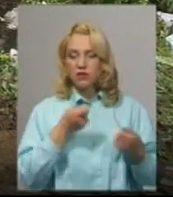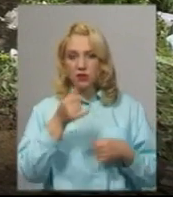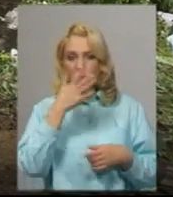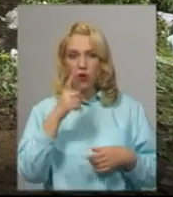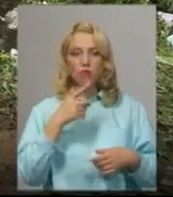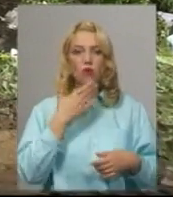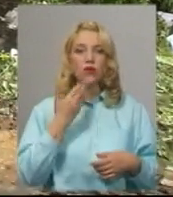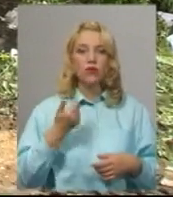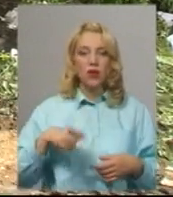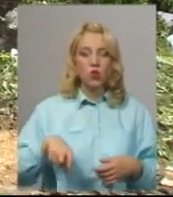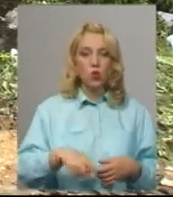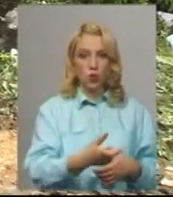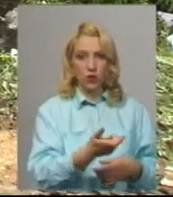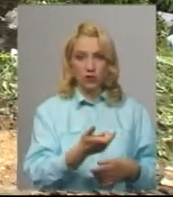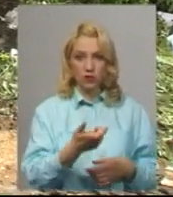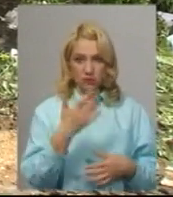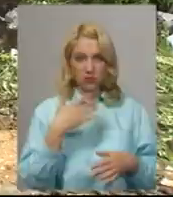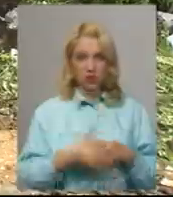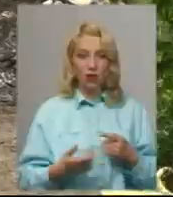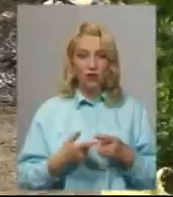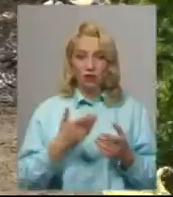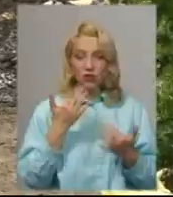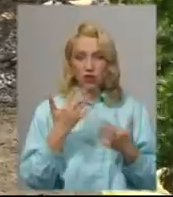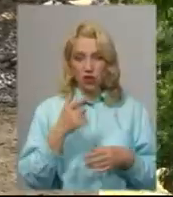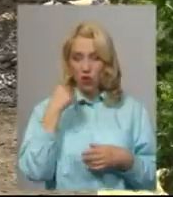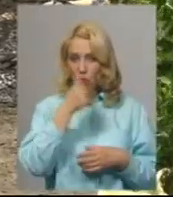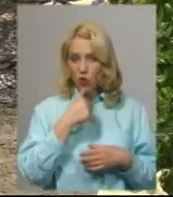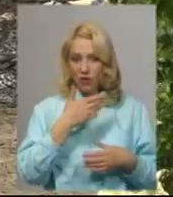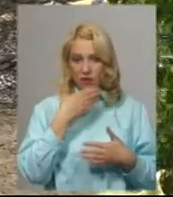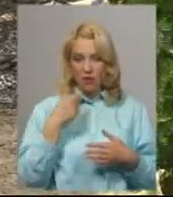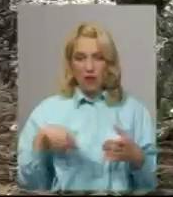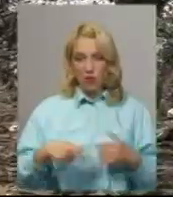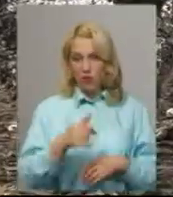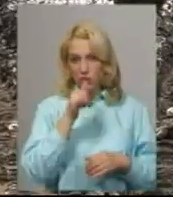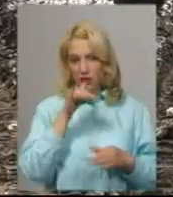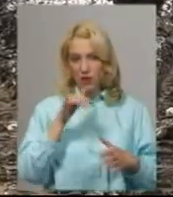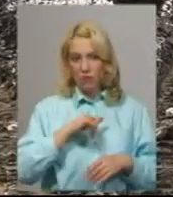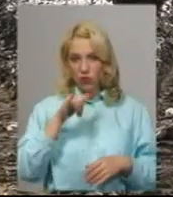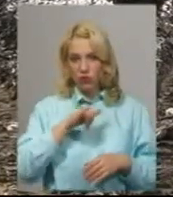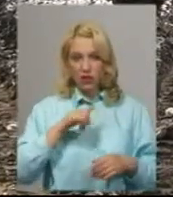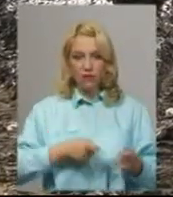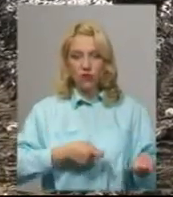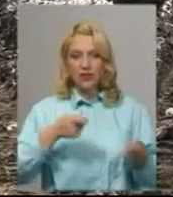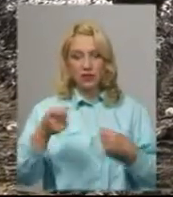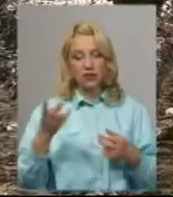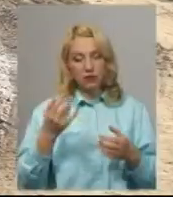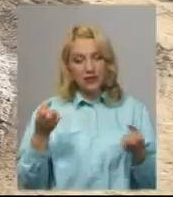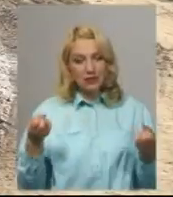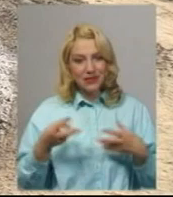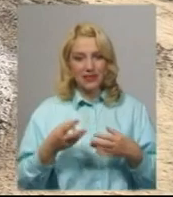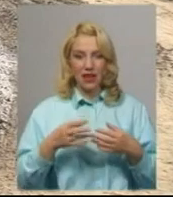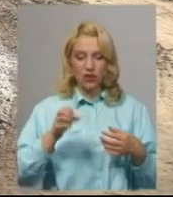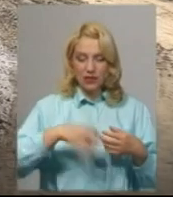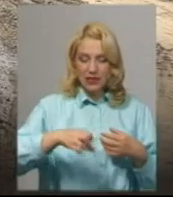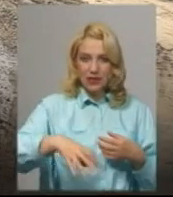не можуть бути дороги, немає. Стільки років немає дороги, не можуть завезти. Олександр Булапчиков додає. Должна бути заїзд, заїзд підсипаний, щоб